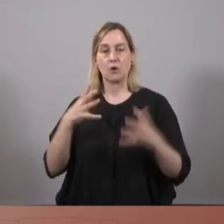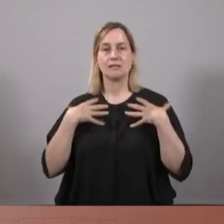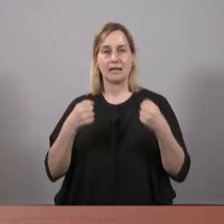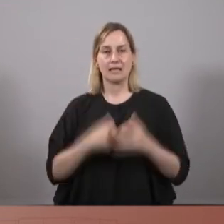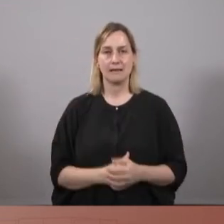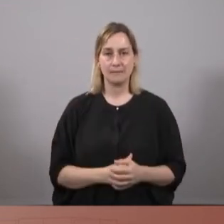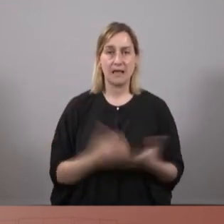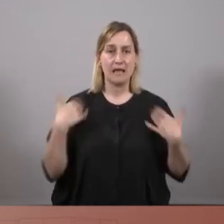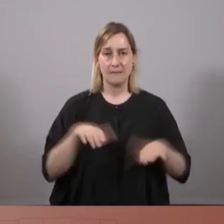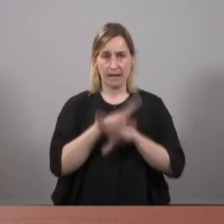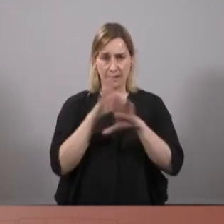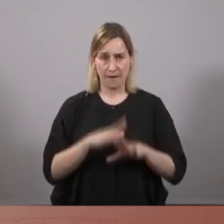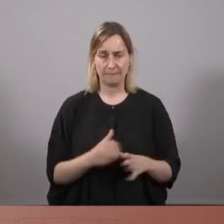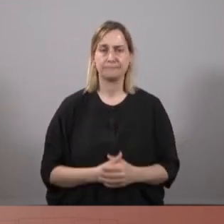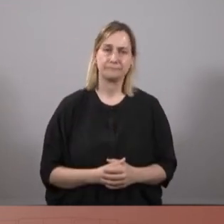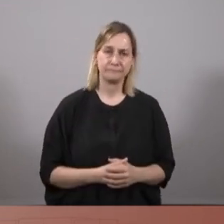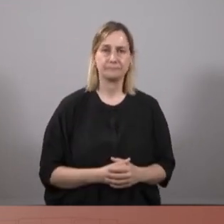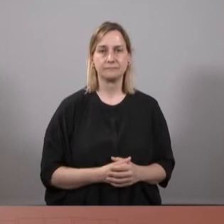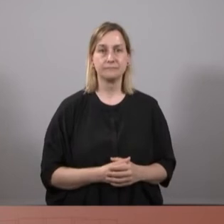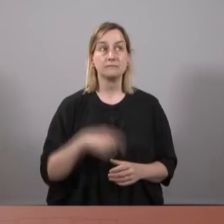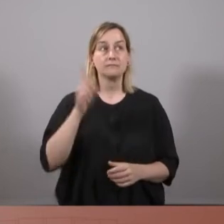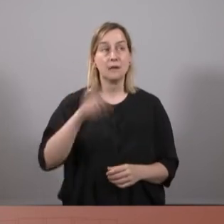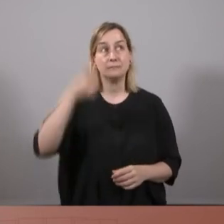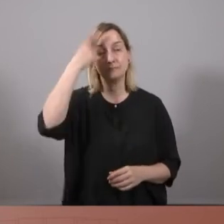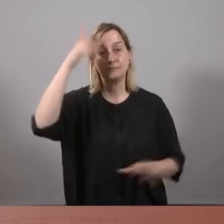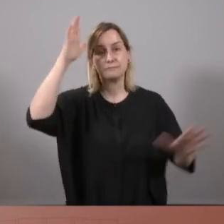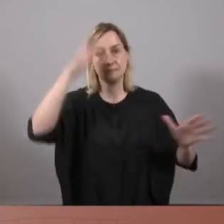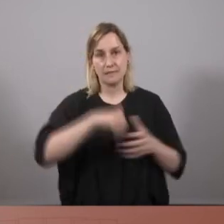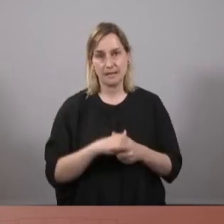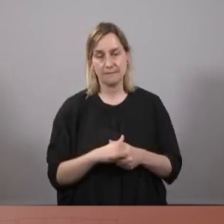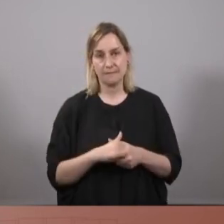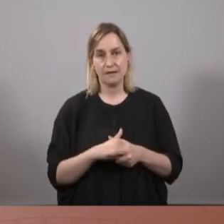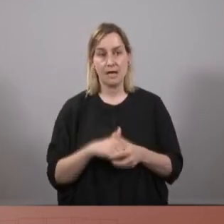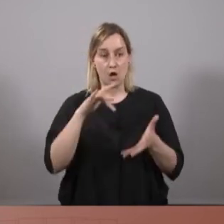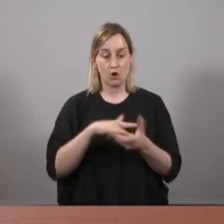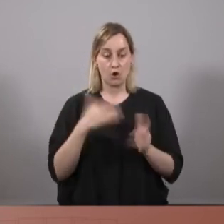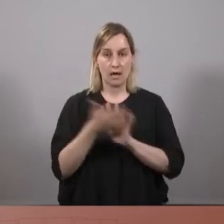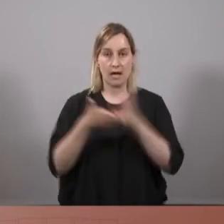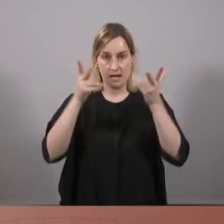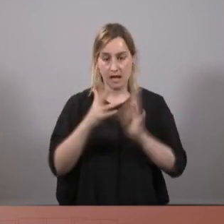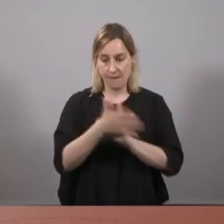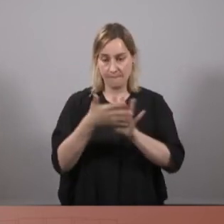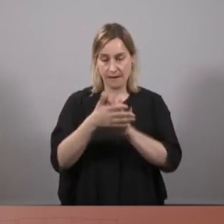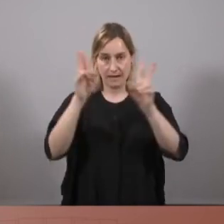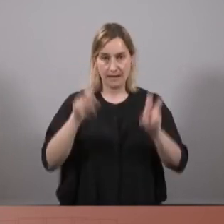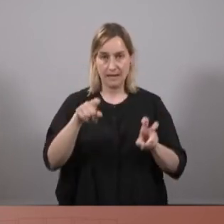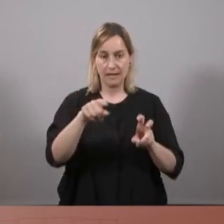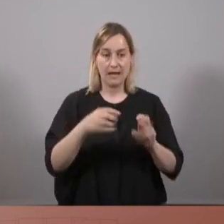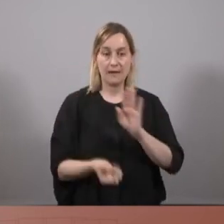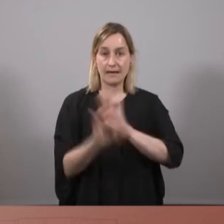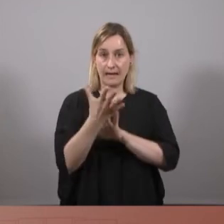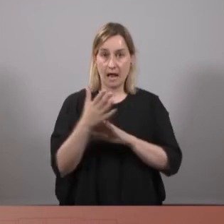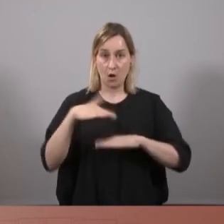I per anar acabant, també ens imaginem que vostès, quan s'han assegut a parlar a l'hora de formar el govern,